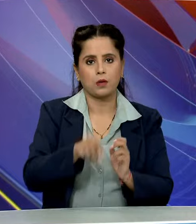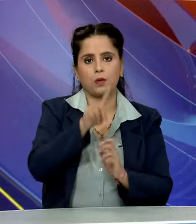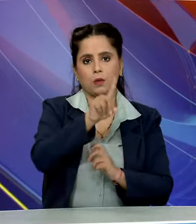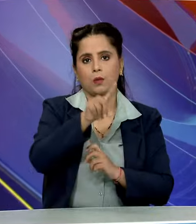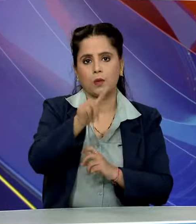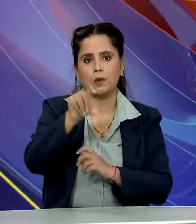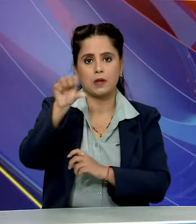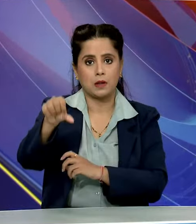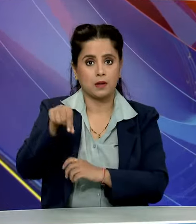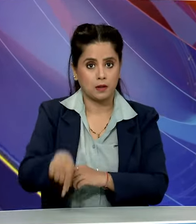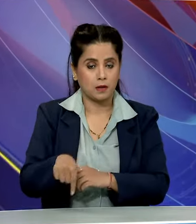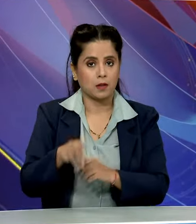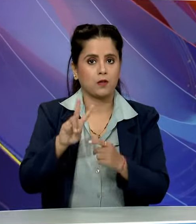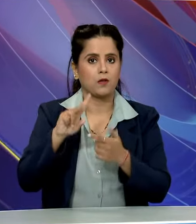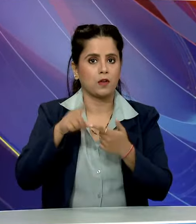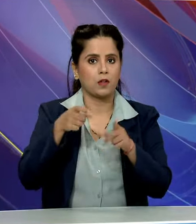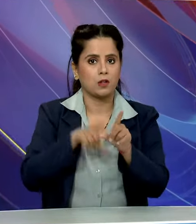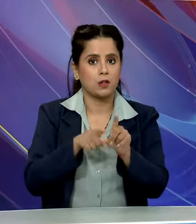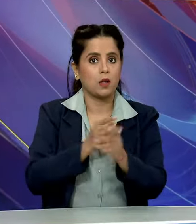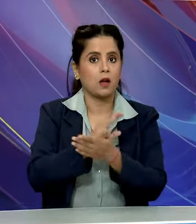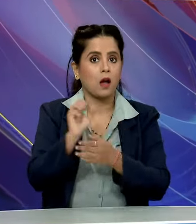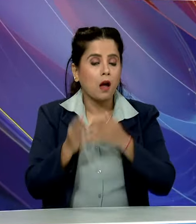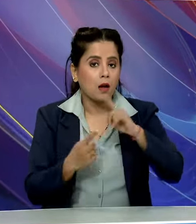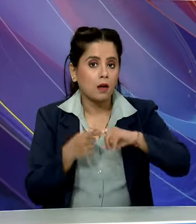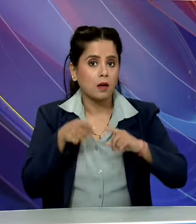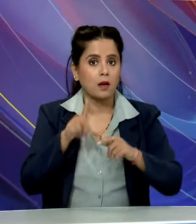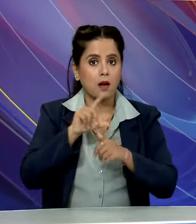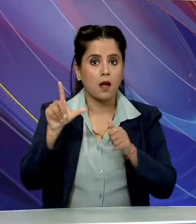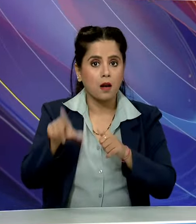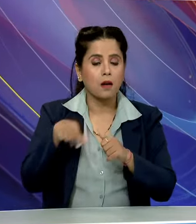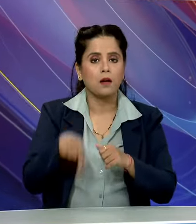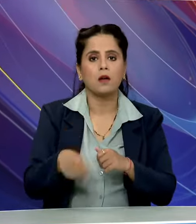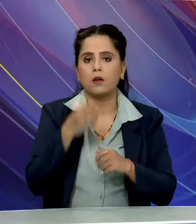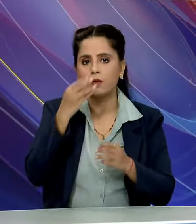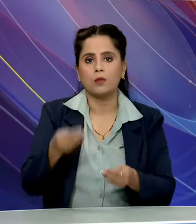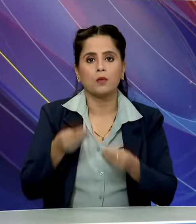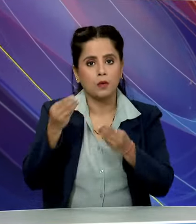वी ज्यनती पर विजैगाट पहुचकर लाल बहादर शास्त्री को पुषपांजली अरपित की